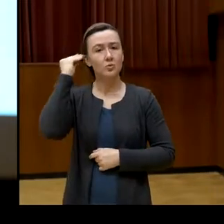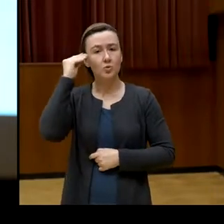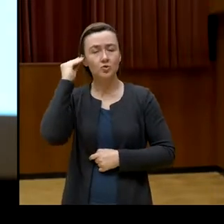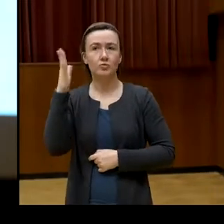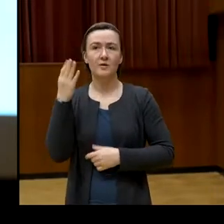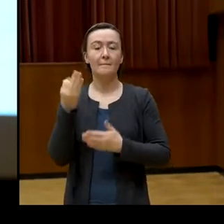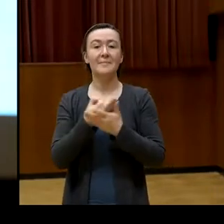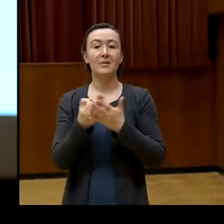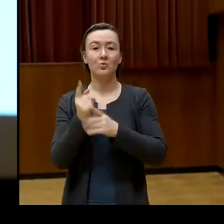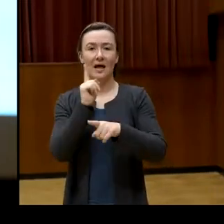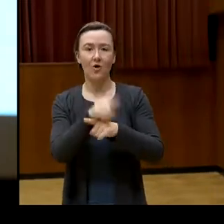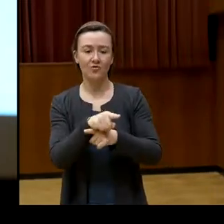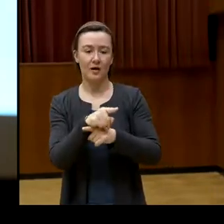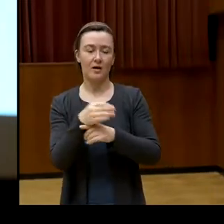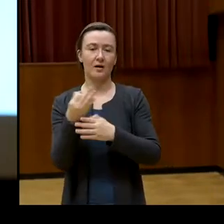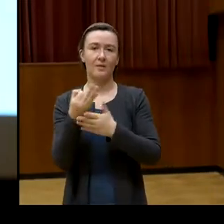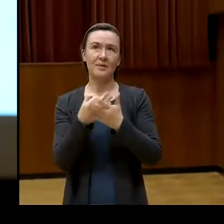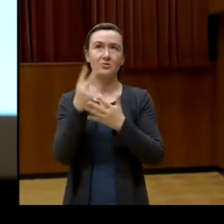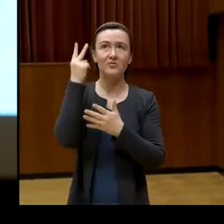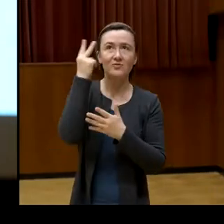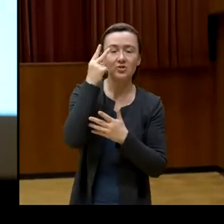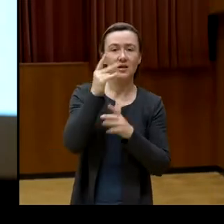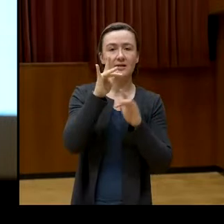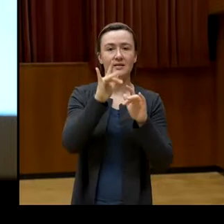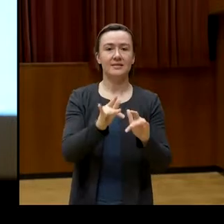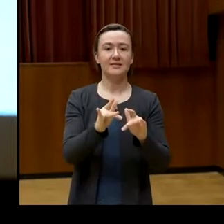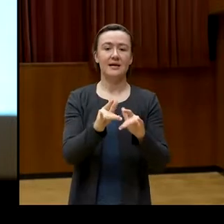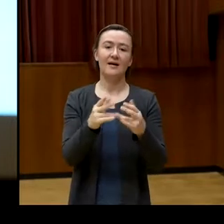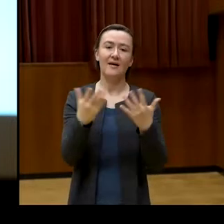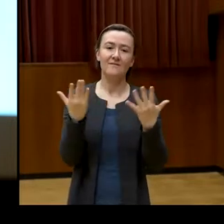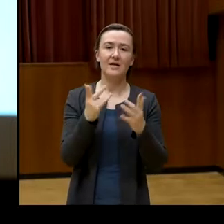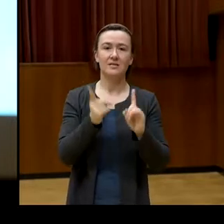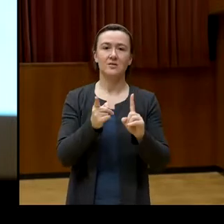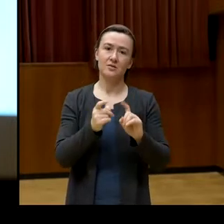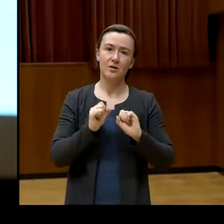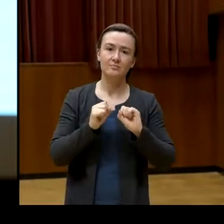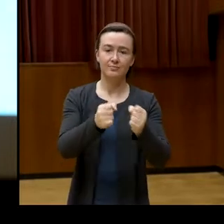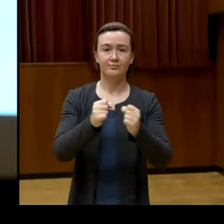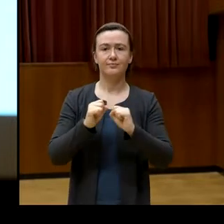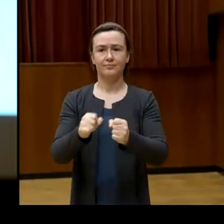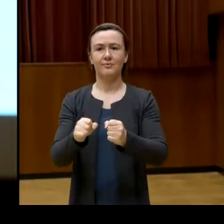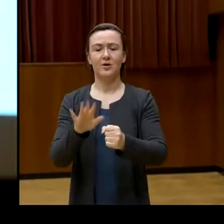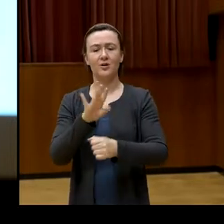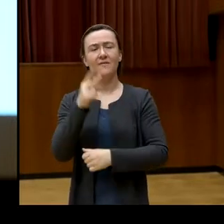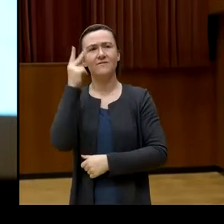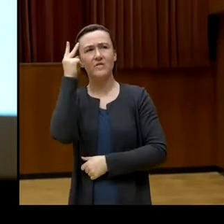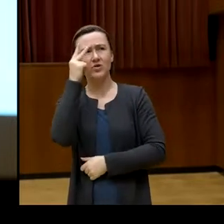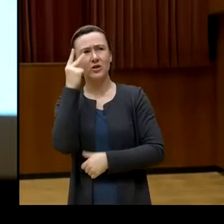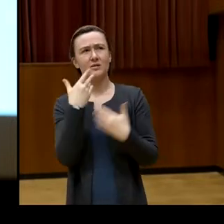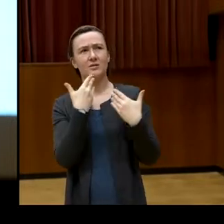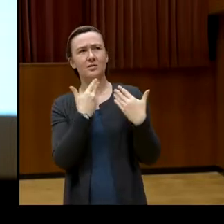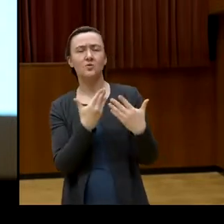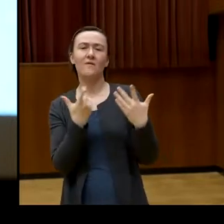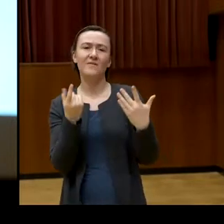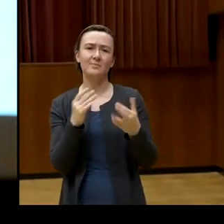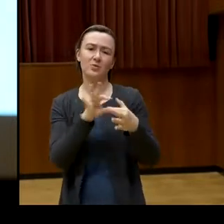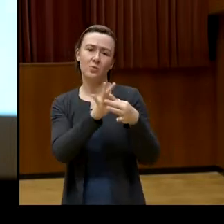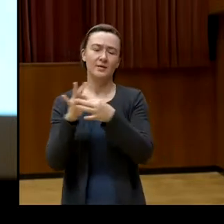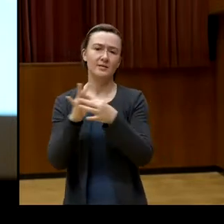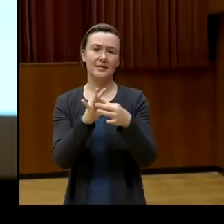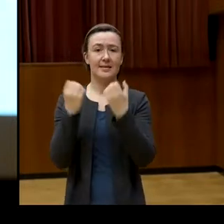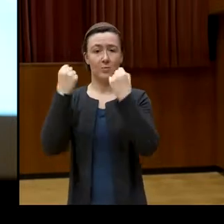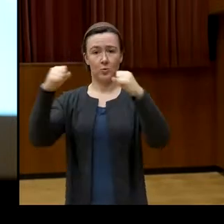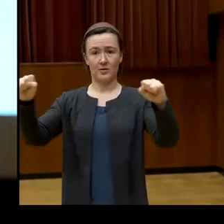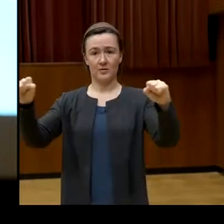verfolgen und was bedeutet dieses Verständnis überhaupt im Verhältnis zur Demokratie? Dazu